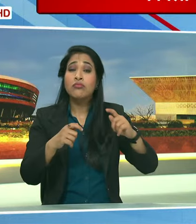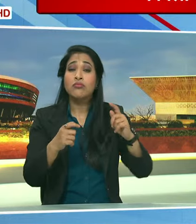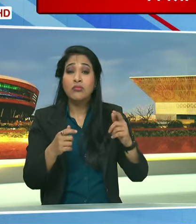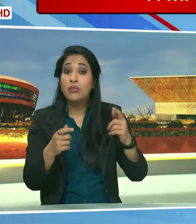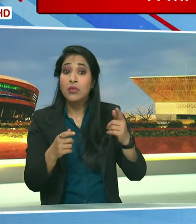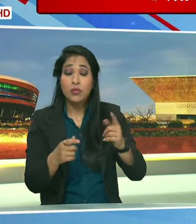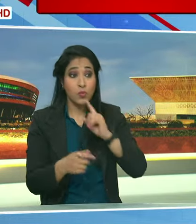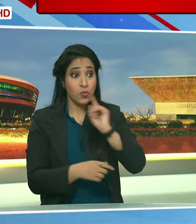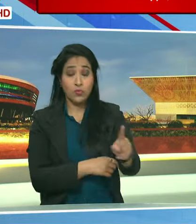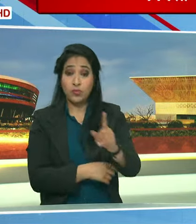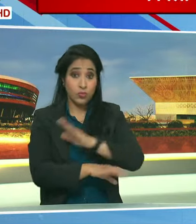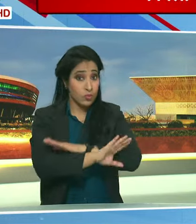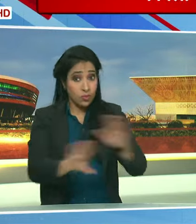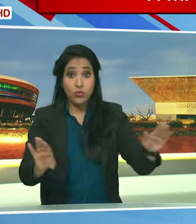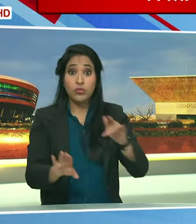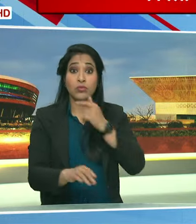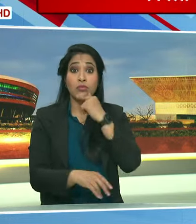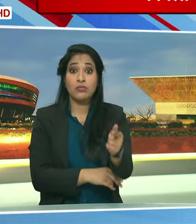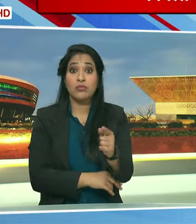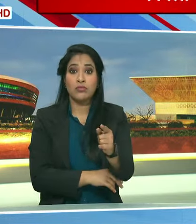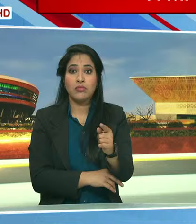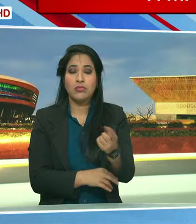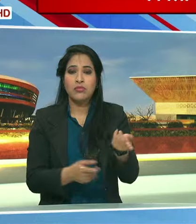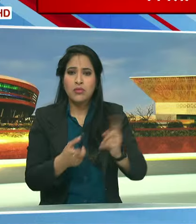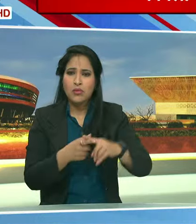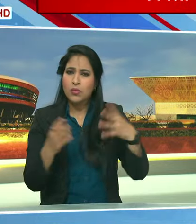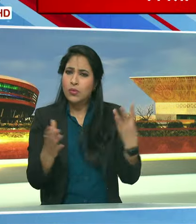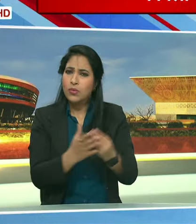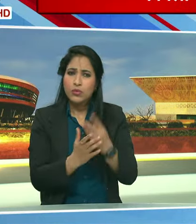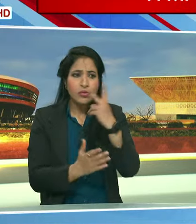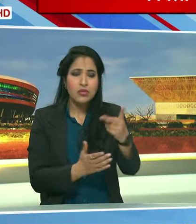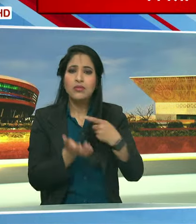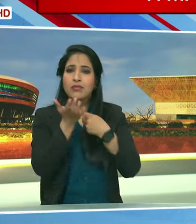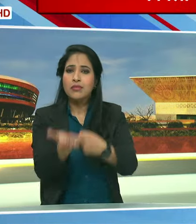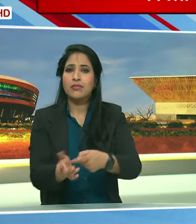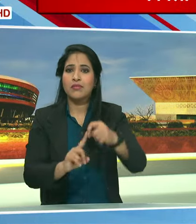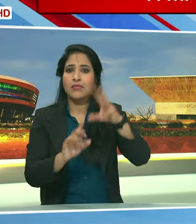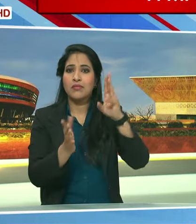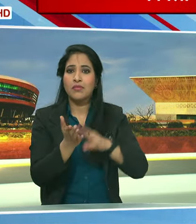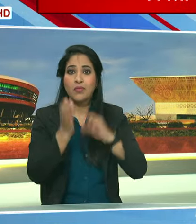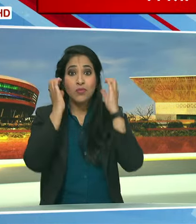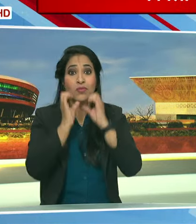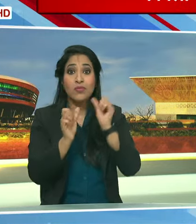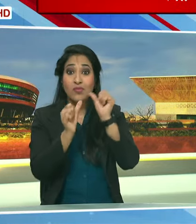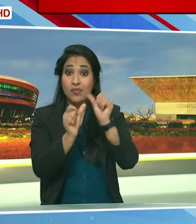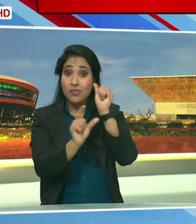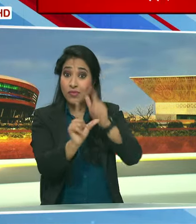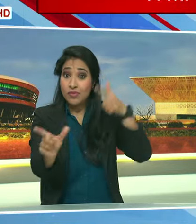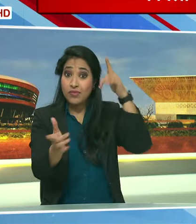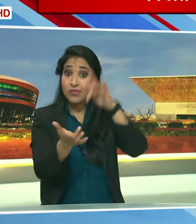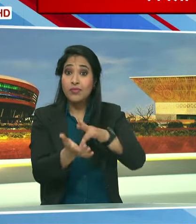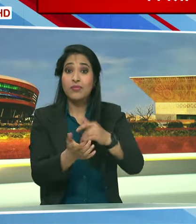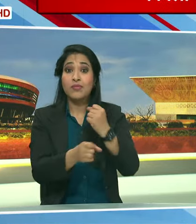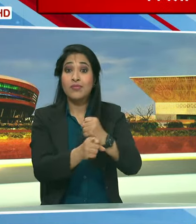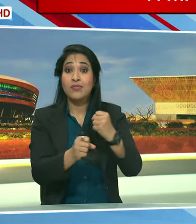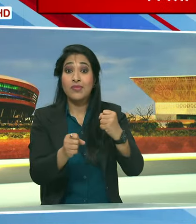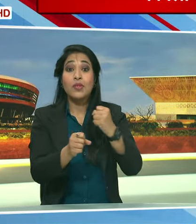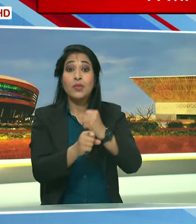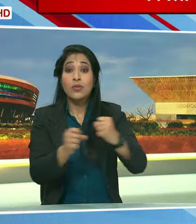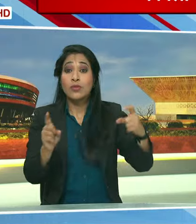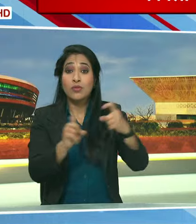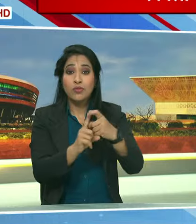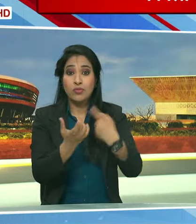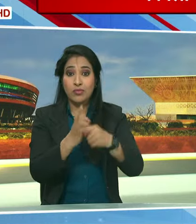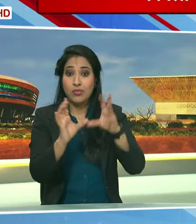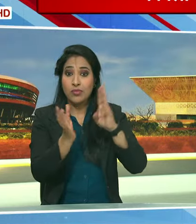धंकाया जा रहा है जबकि ये सब माननिय प्रधान मंत्री नरेंद्र मोदी को आयोध्या में भगवान राम की प्रान